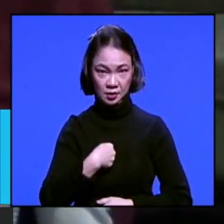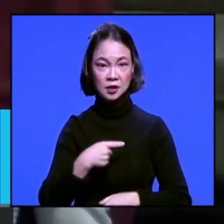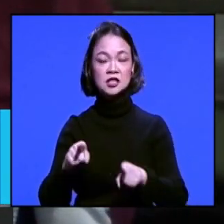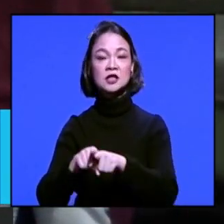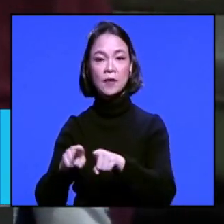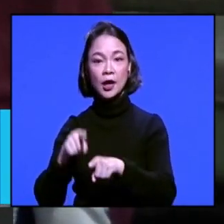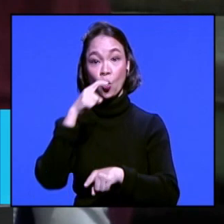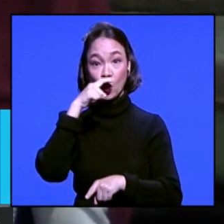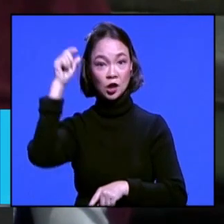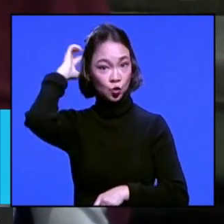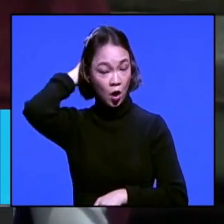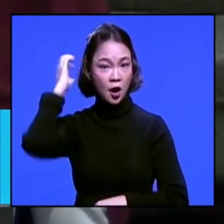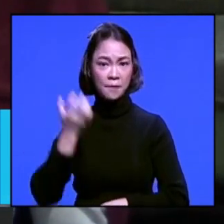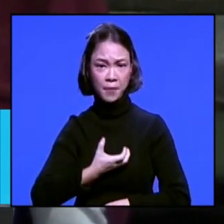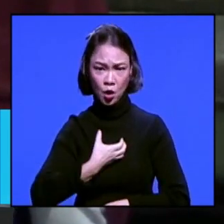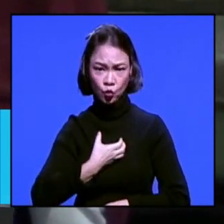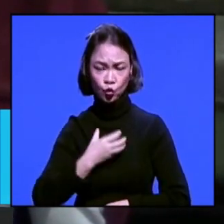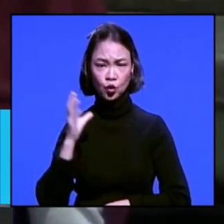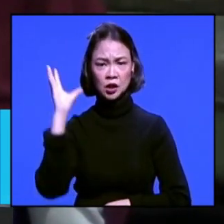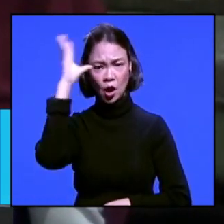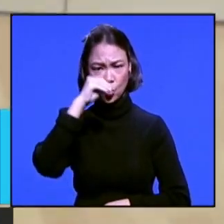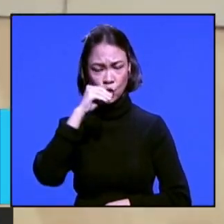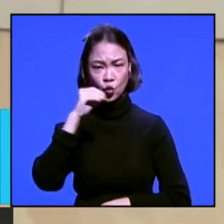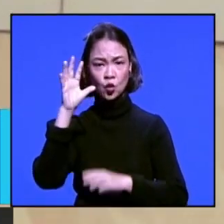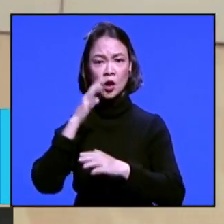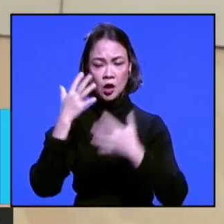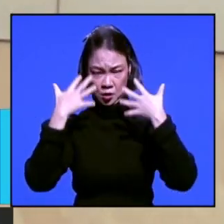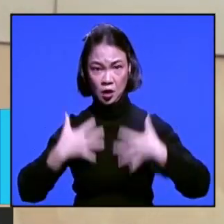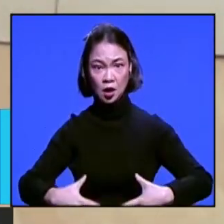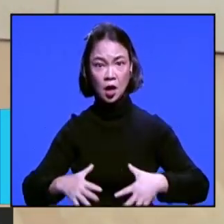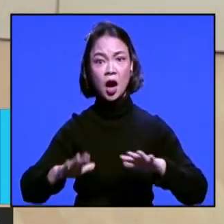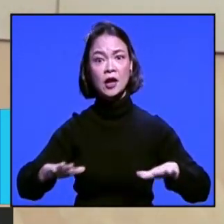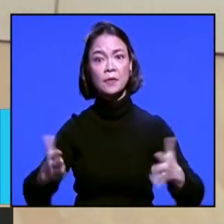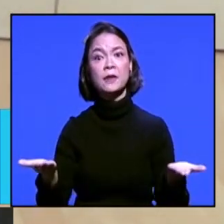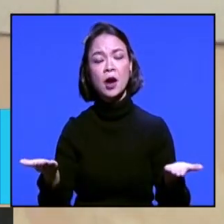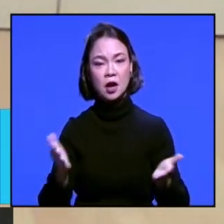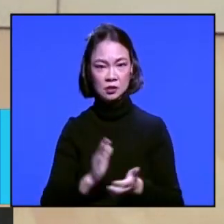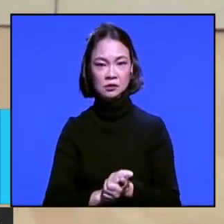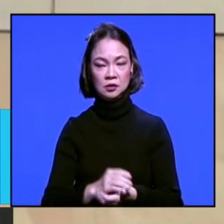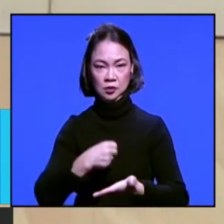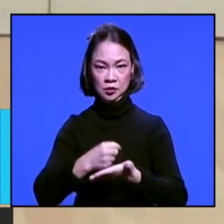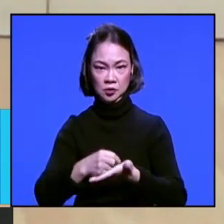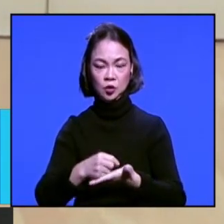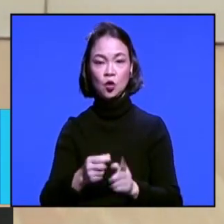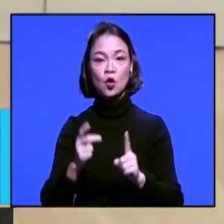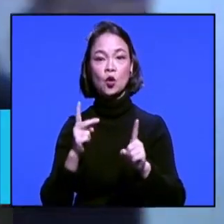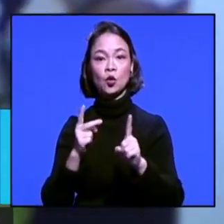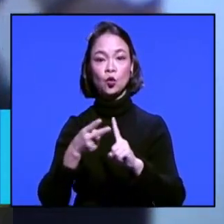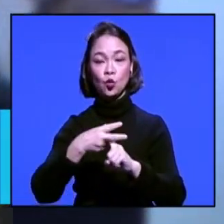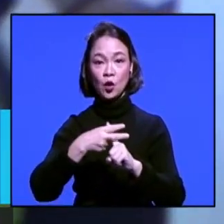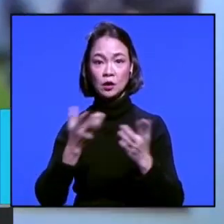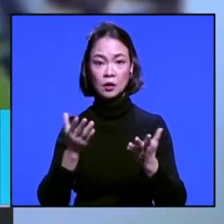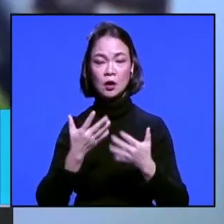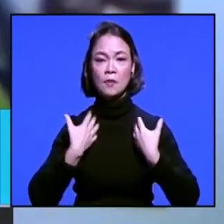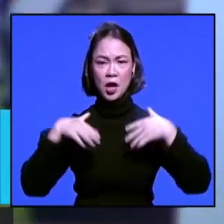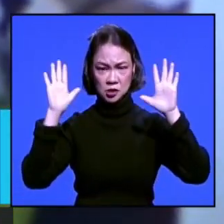tua kita kepingin segera tahu kondisi anak kita di sana. Orang tua mahasiswa Brandy Huan Ferrero mengaku pasrah. Dengan